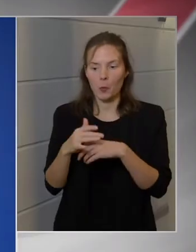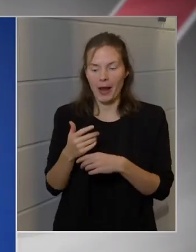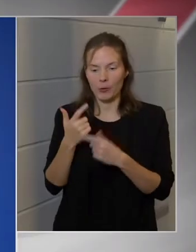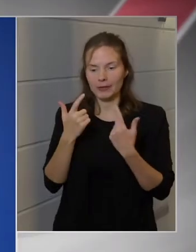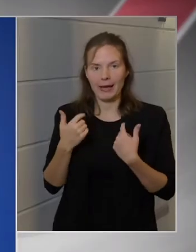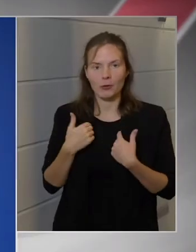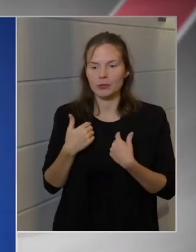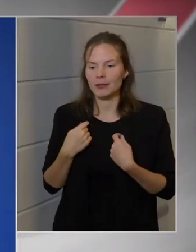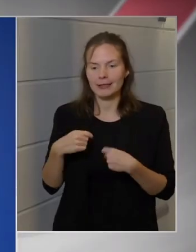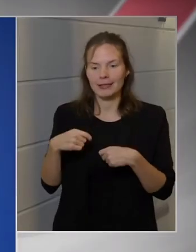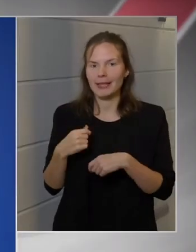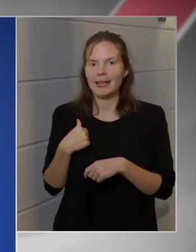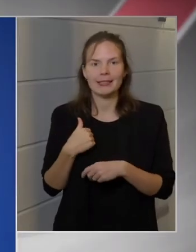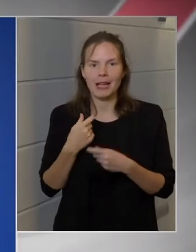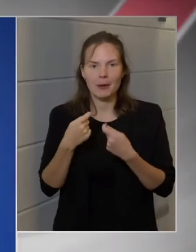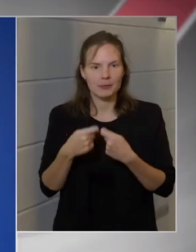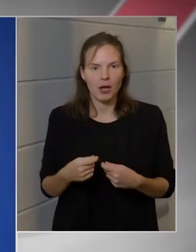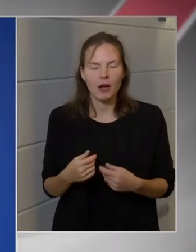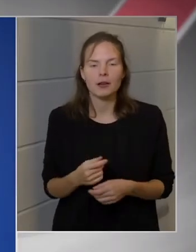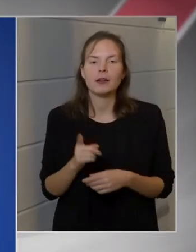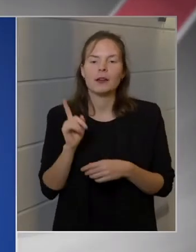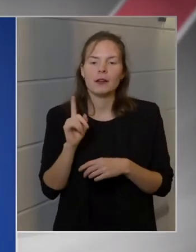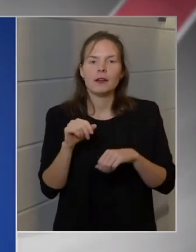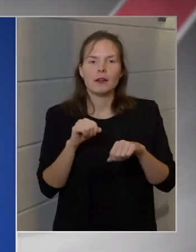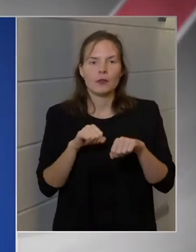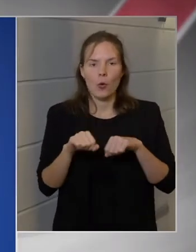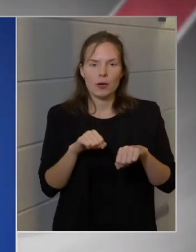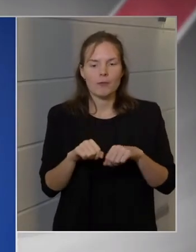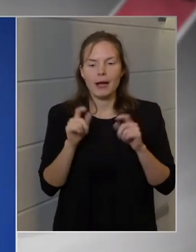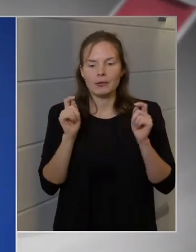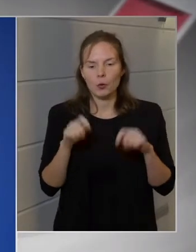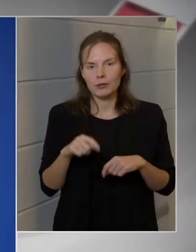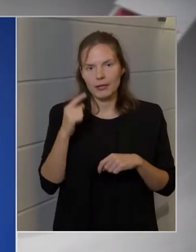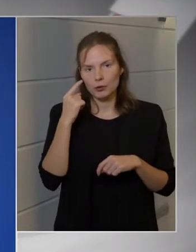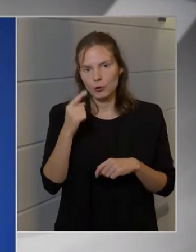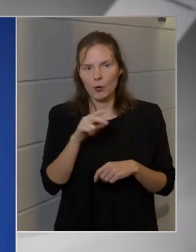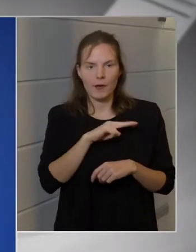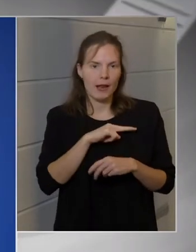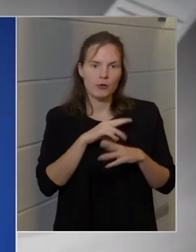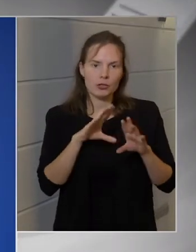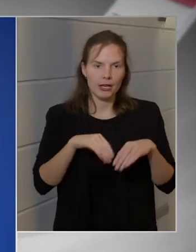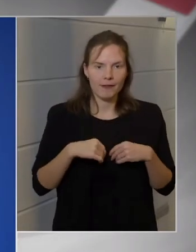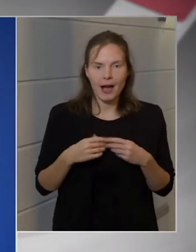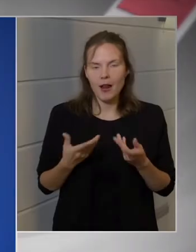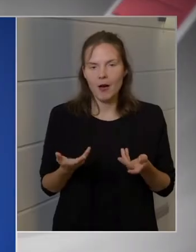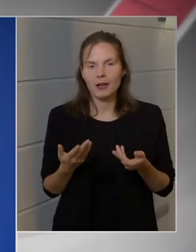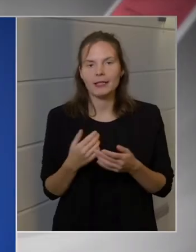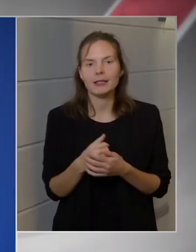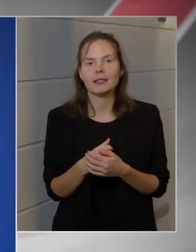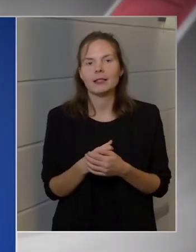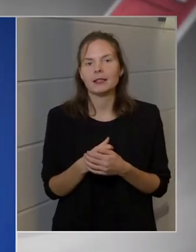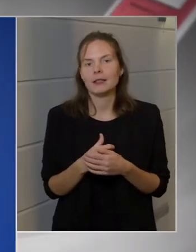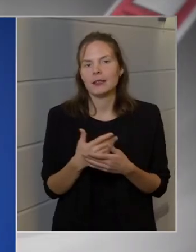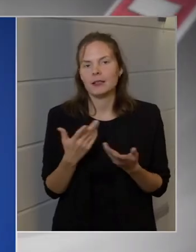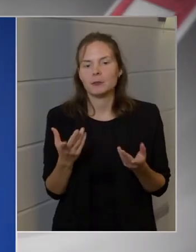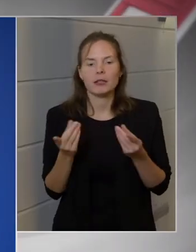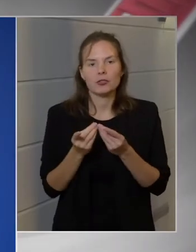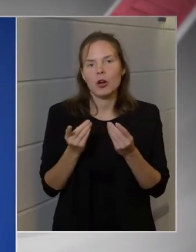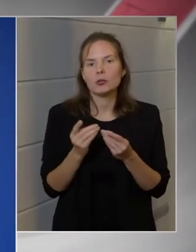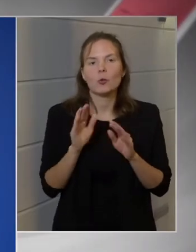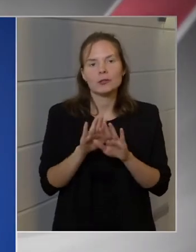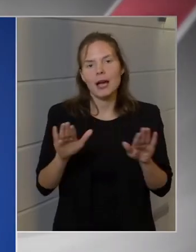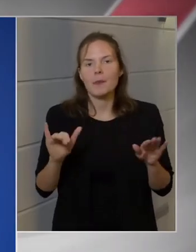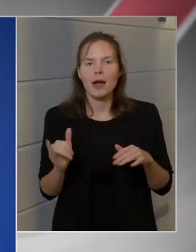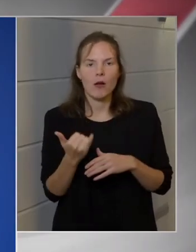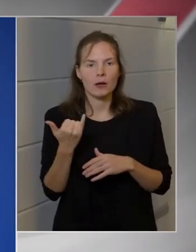adni, még nem vagyok tagja, de mi a kormány döntésért tudunk felelősséget vállalni, és az pedig még a sajtó számára is